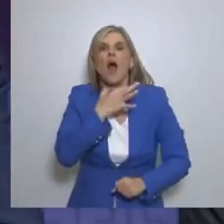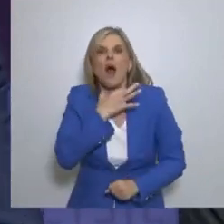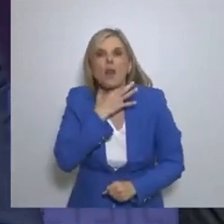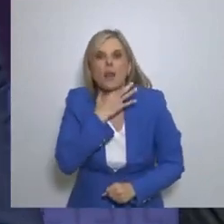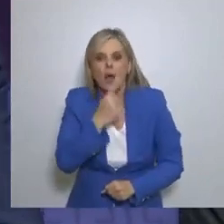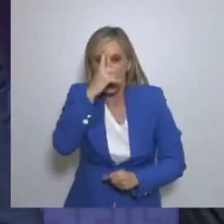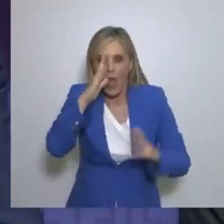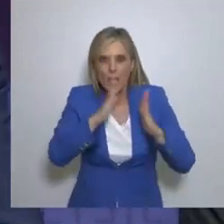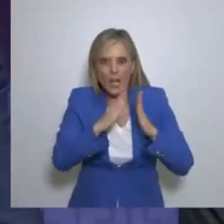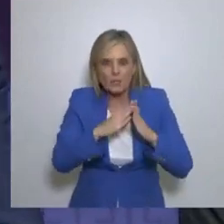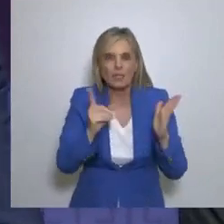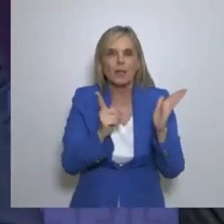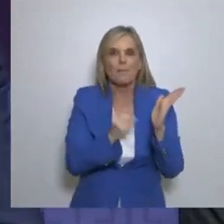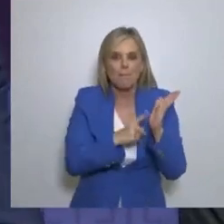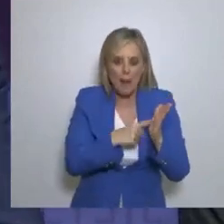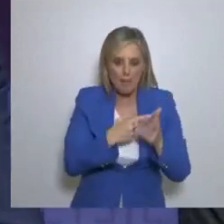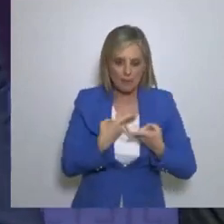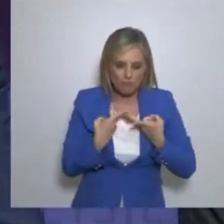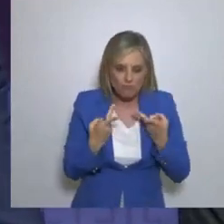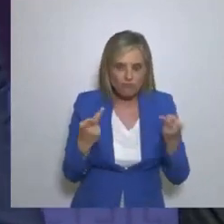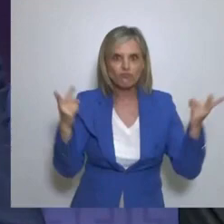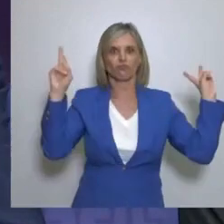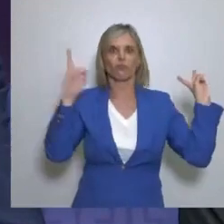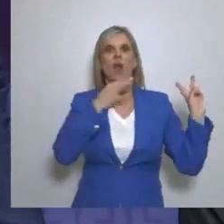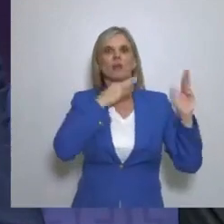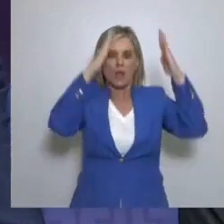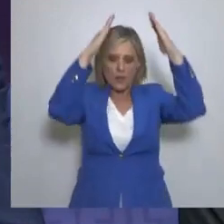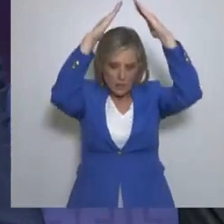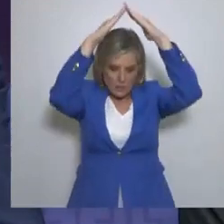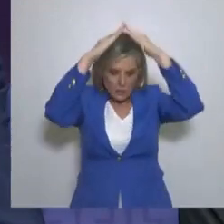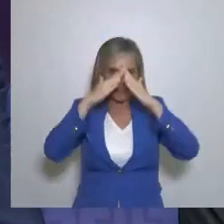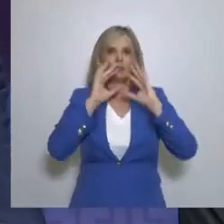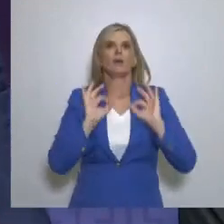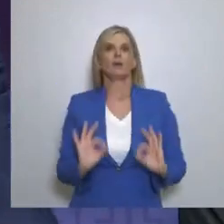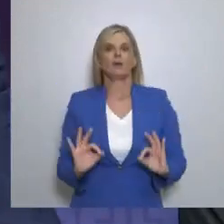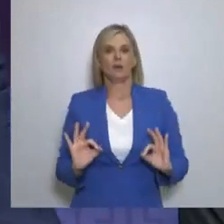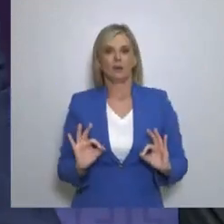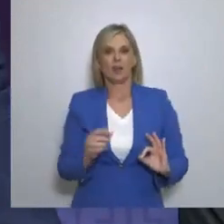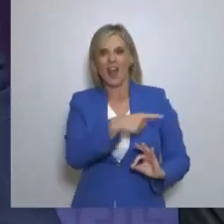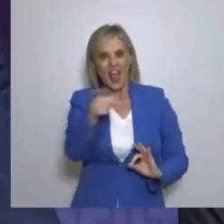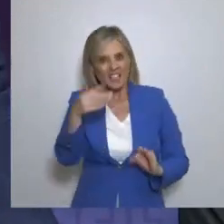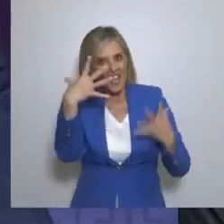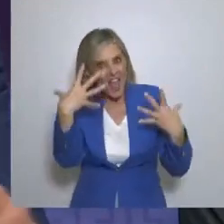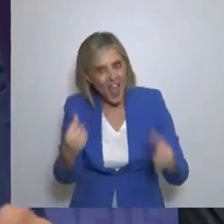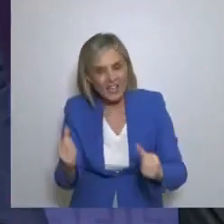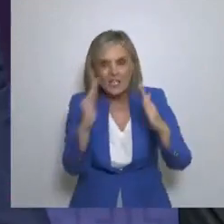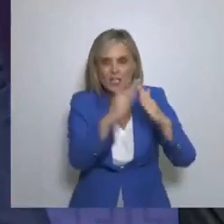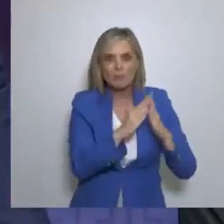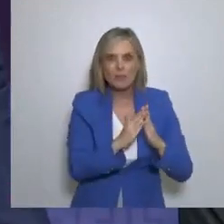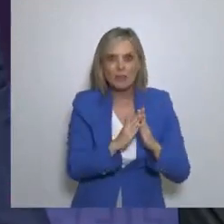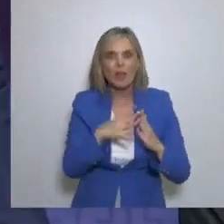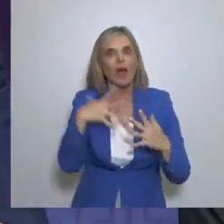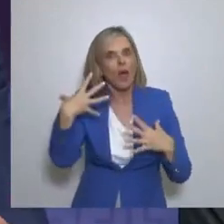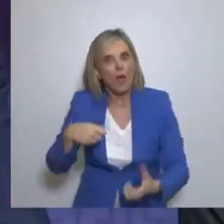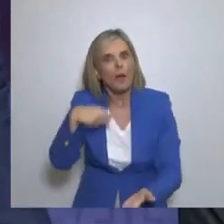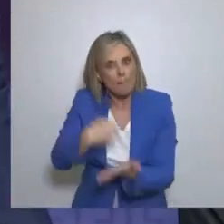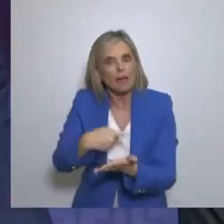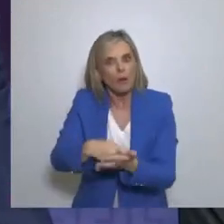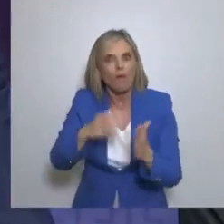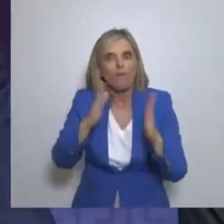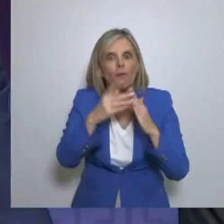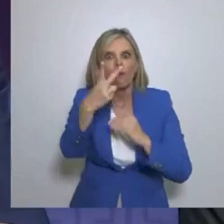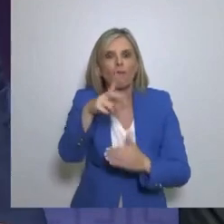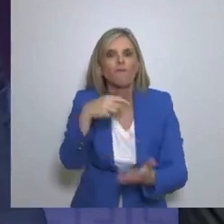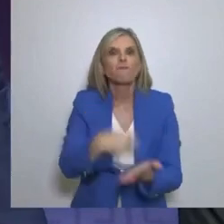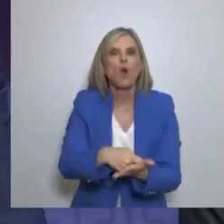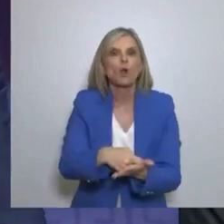πολίτη για στέγη Ακόμα και να έχει σπίτι Υπάρχει ένφια Υπάρχουν φόροι